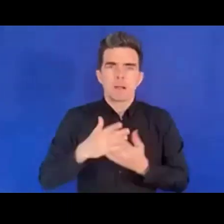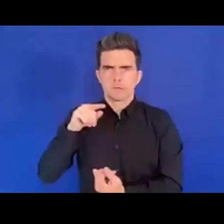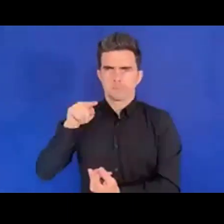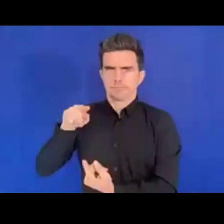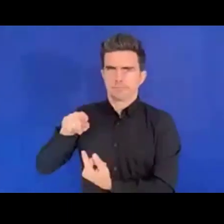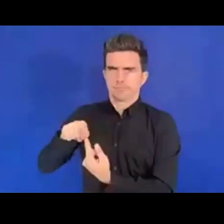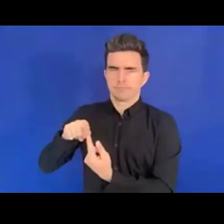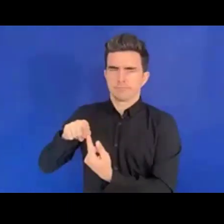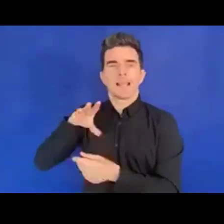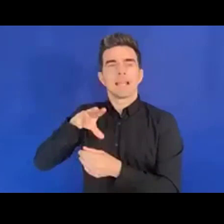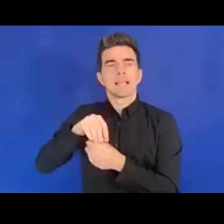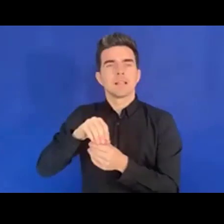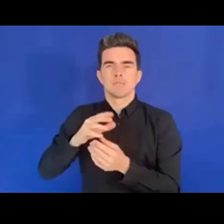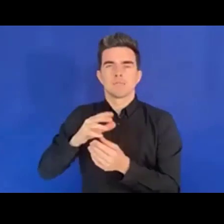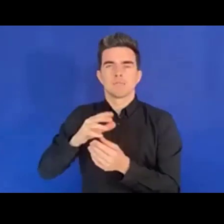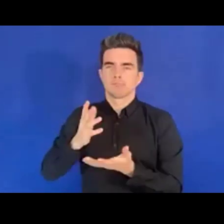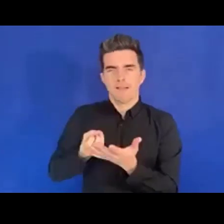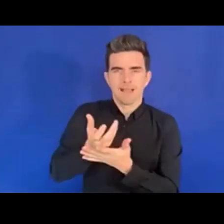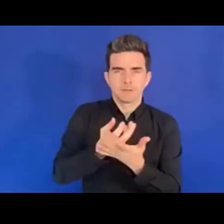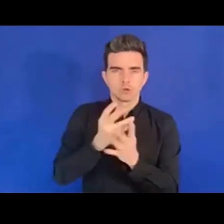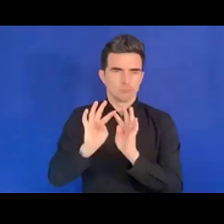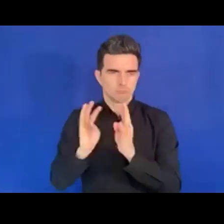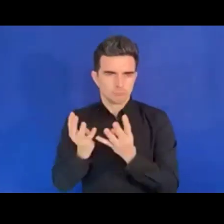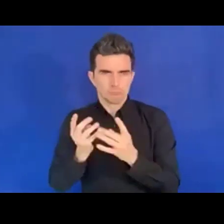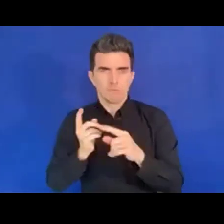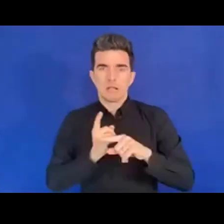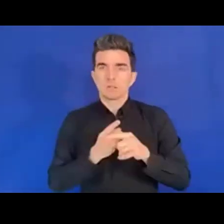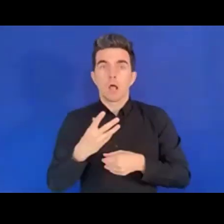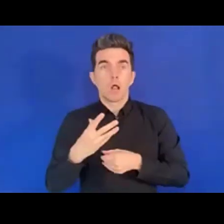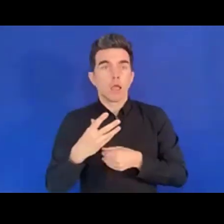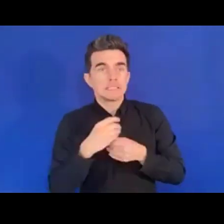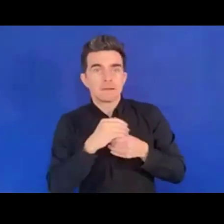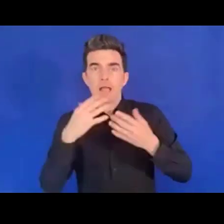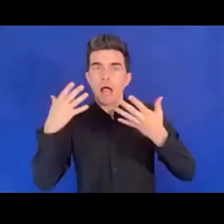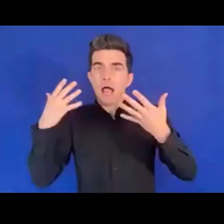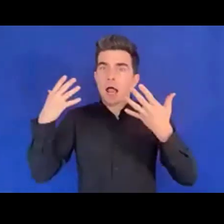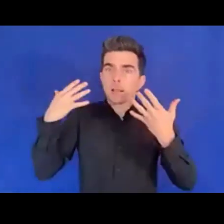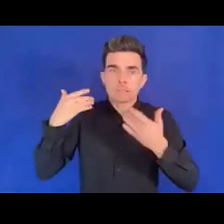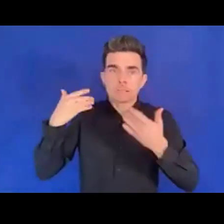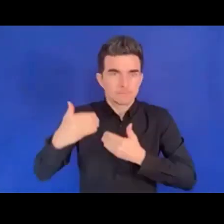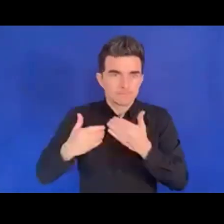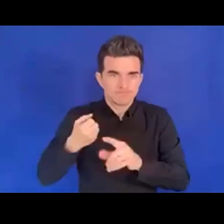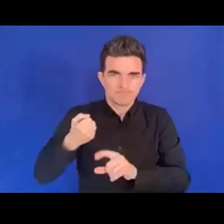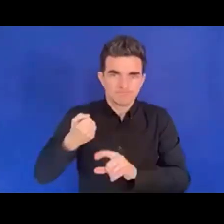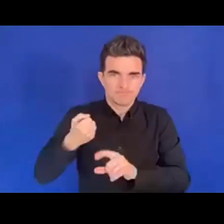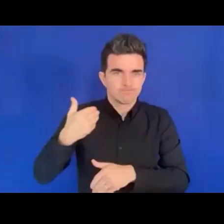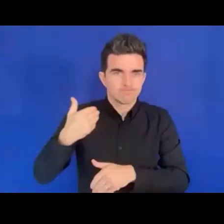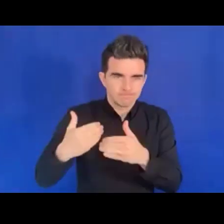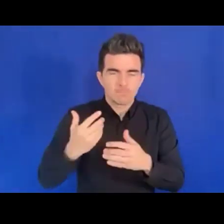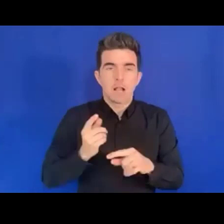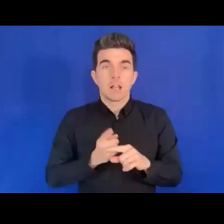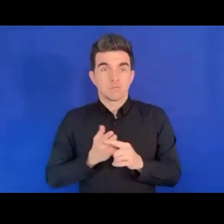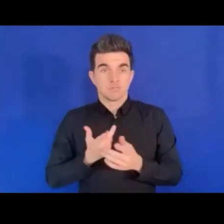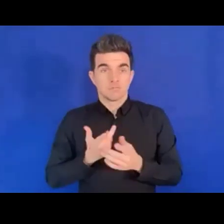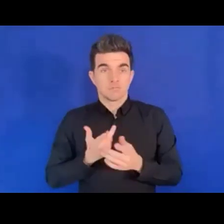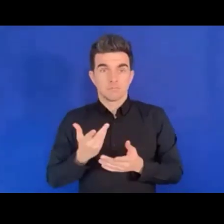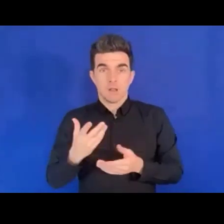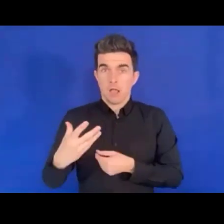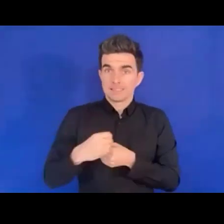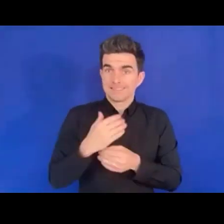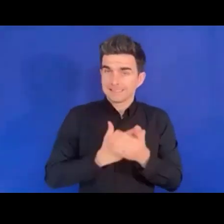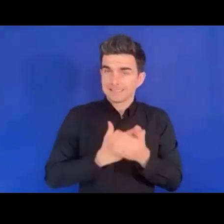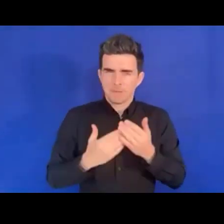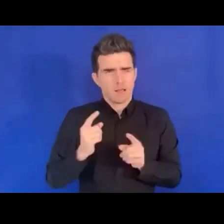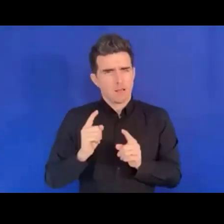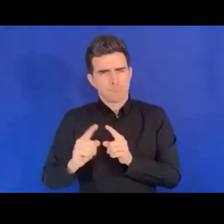autres. Carole et Carlos,'était également un des moteurs du développement de ce tableau de